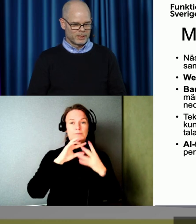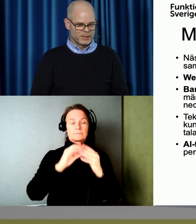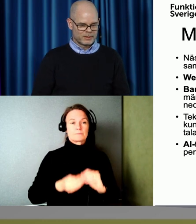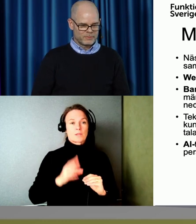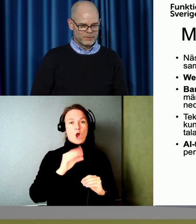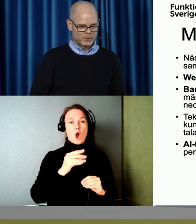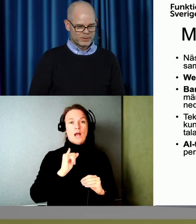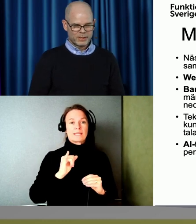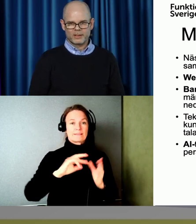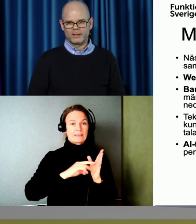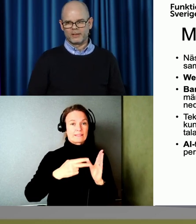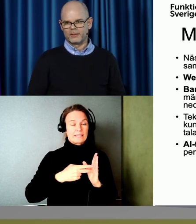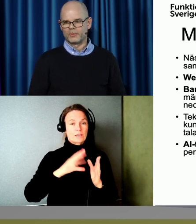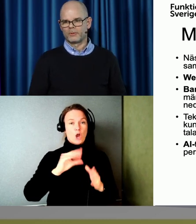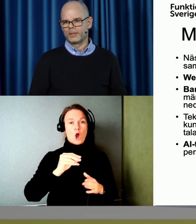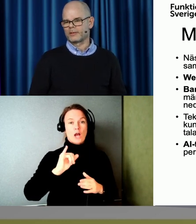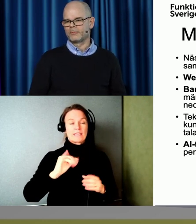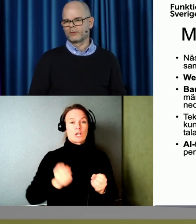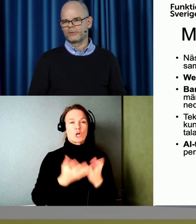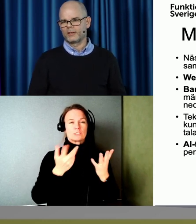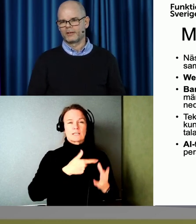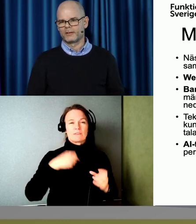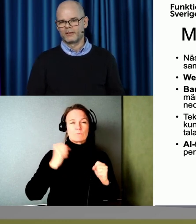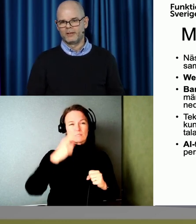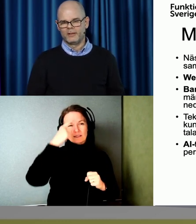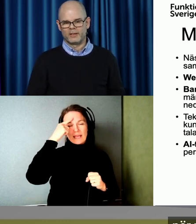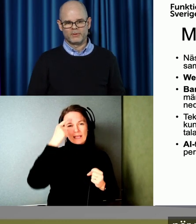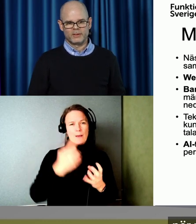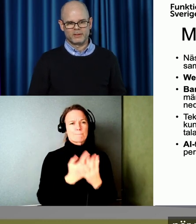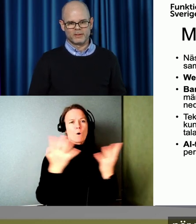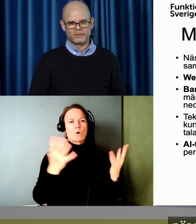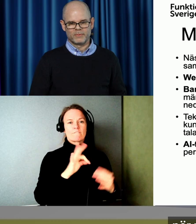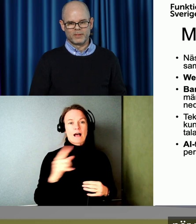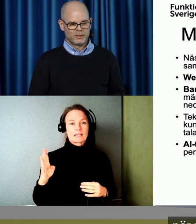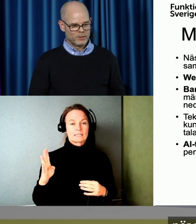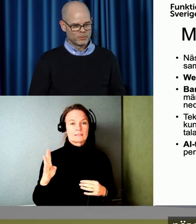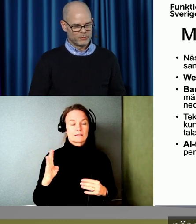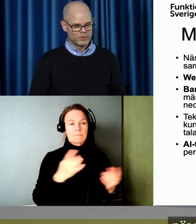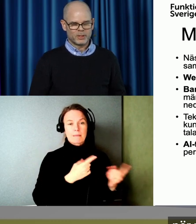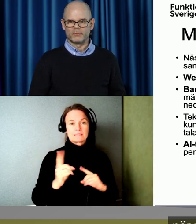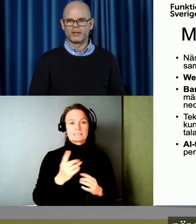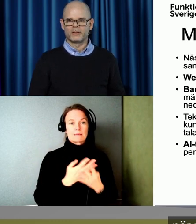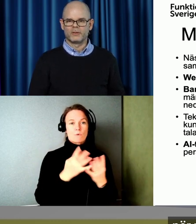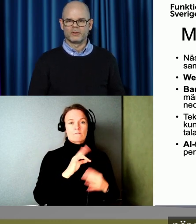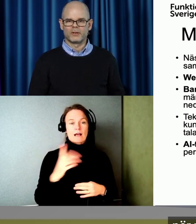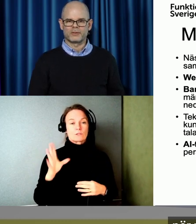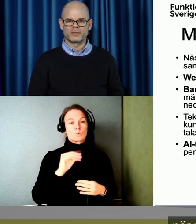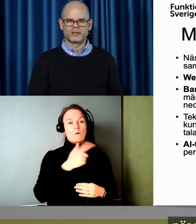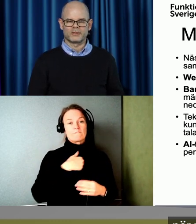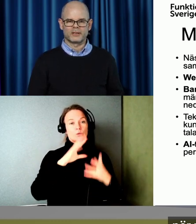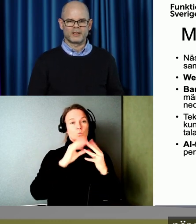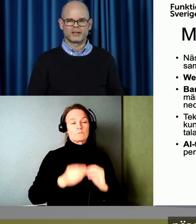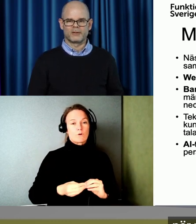-lösningar. Att vi måste tänka in den mänskliga mångfalden när vi utformar de här nya